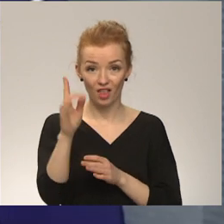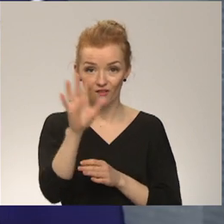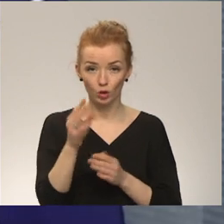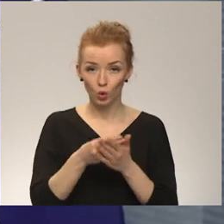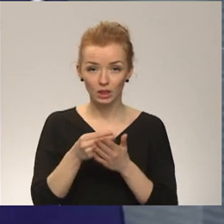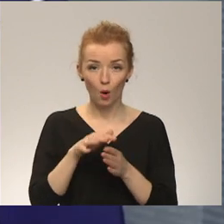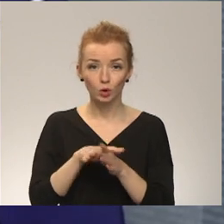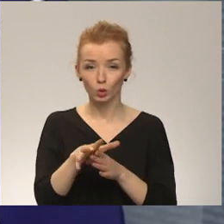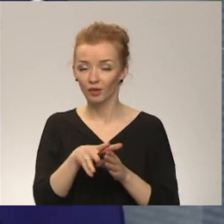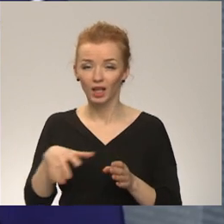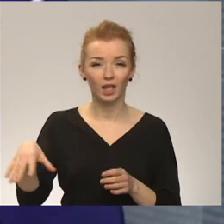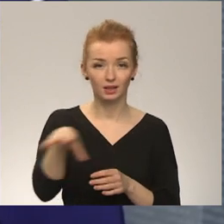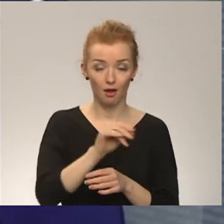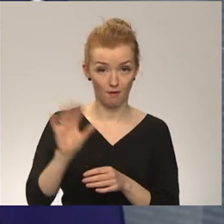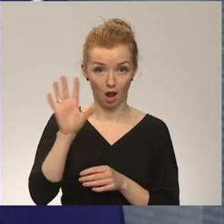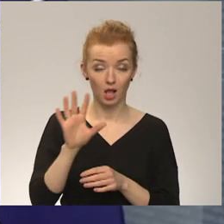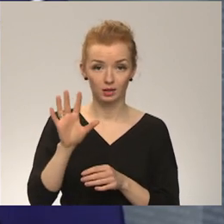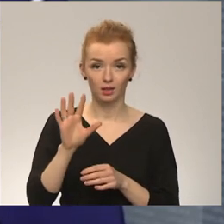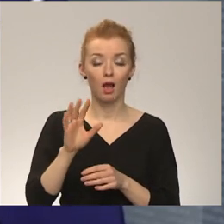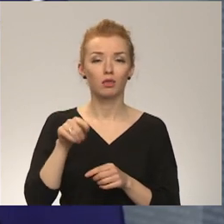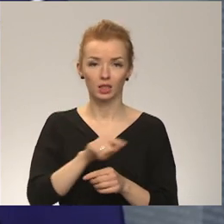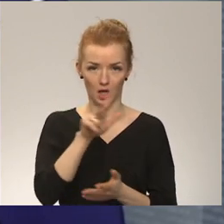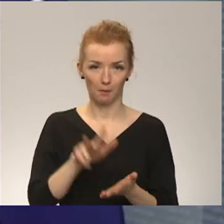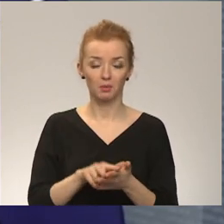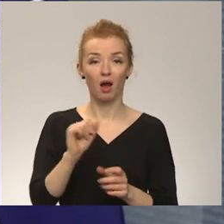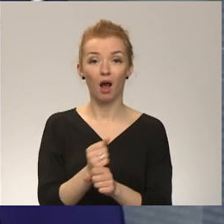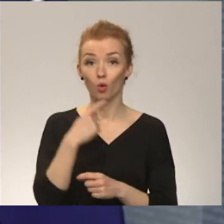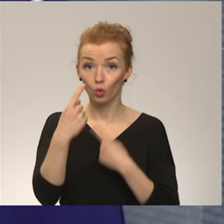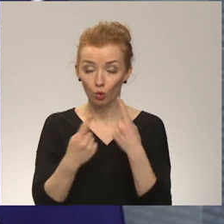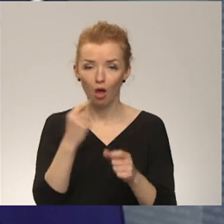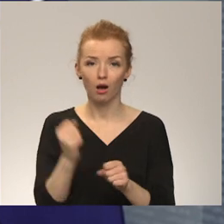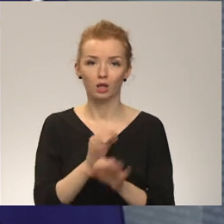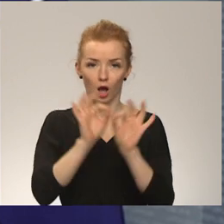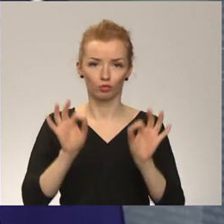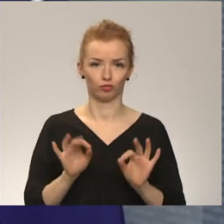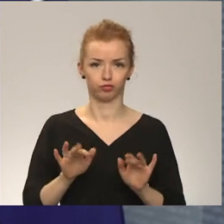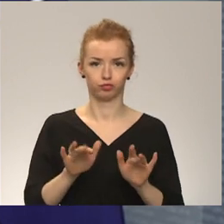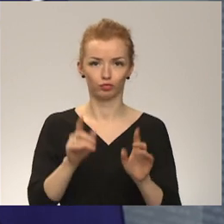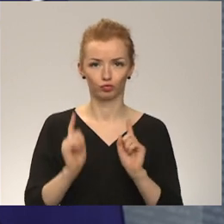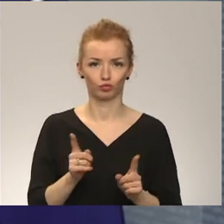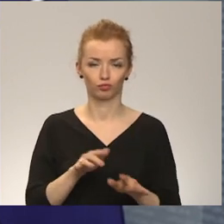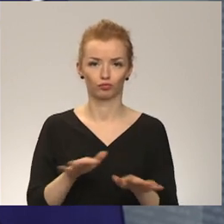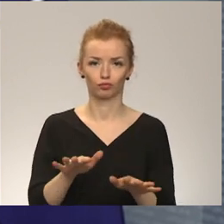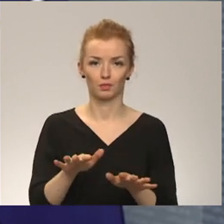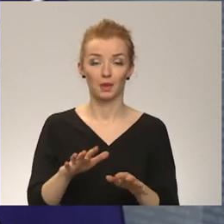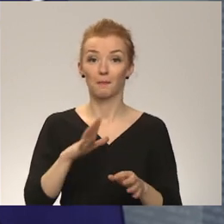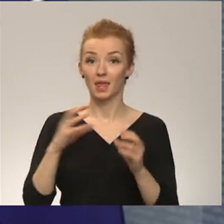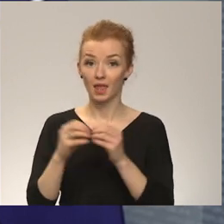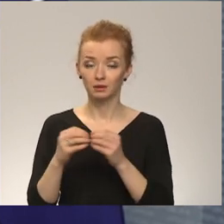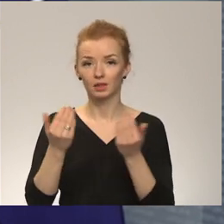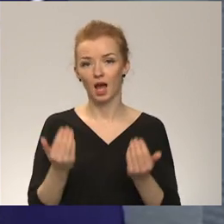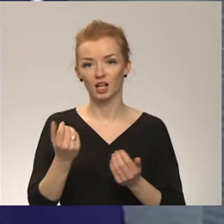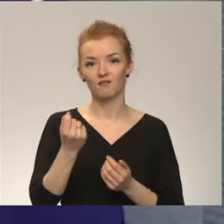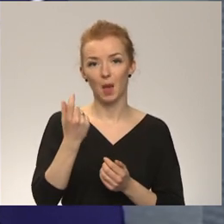apsiprināts. Bet ne tikai vārdos, bet arī šobrīd Latvijā ir visu laiku bija desmit, tagad jau viepadsmit valsts